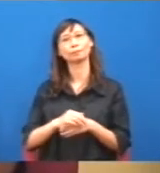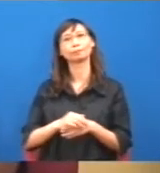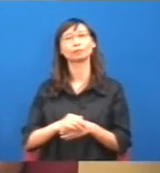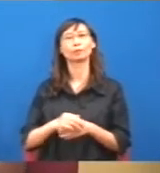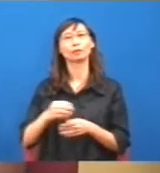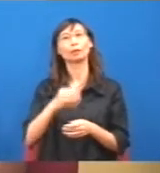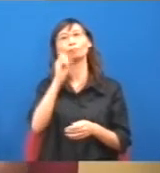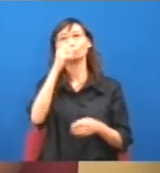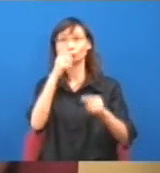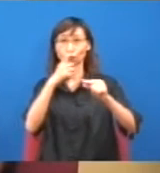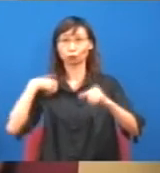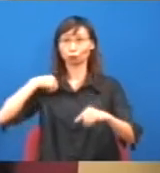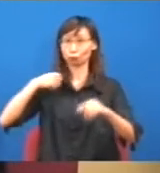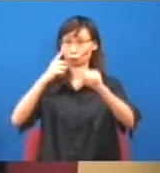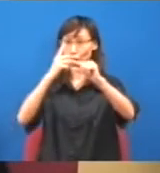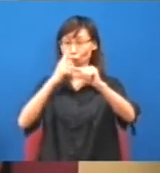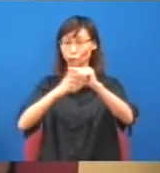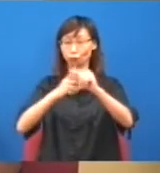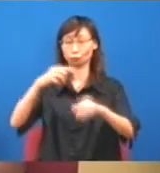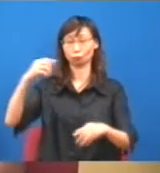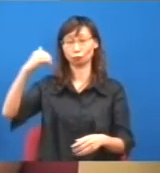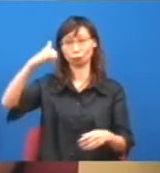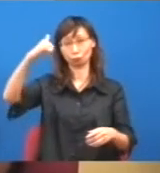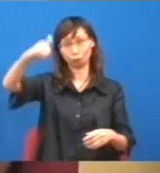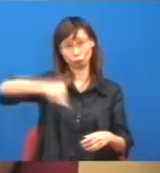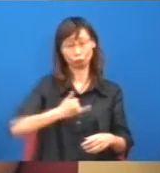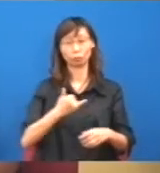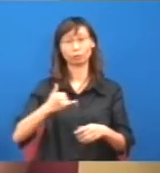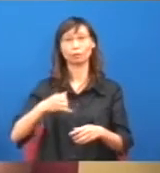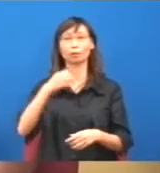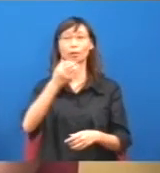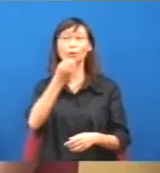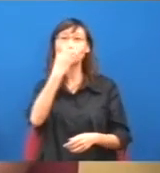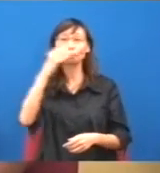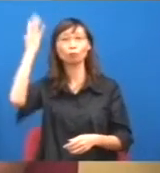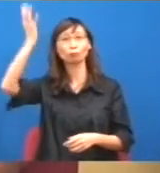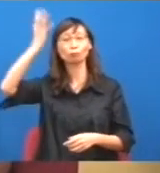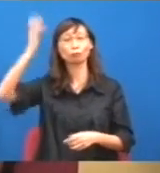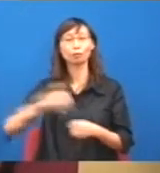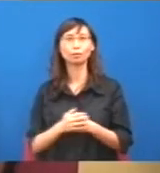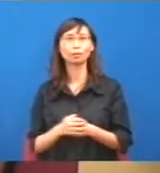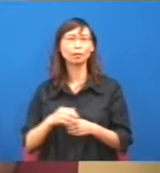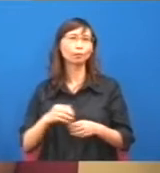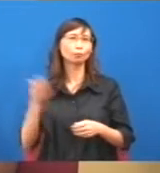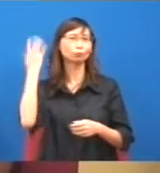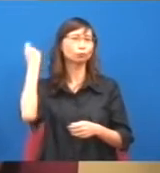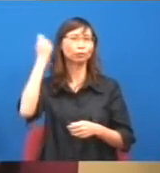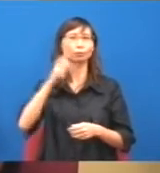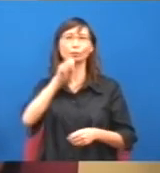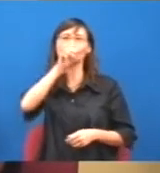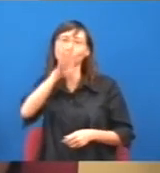自由行等等最近他有一句很爆的說話就叫做我怕老婆多過怕政府令到很多